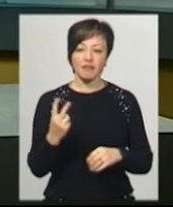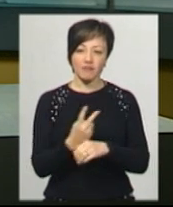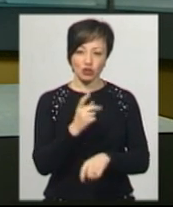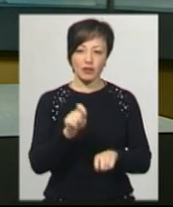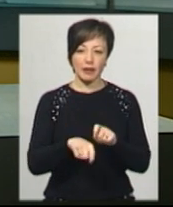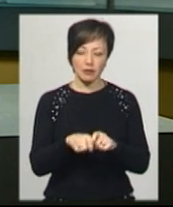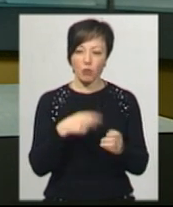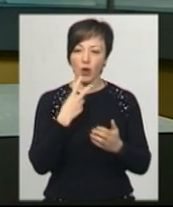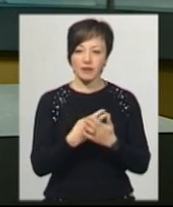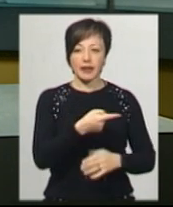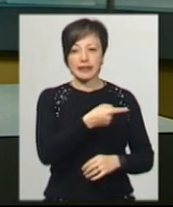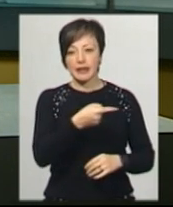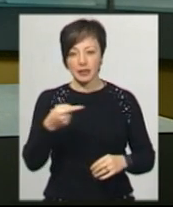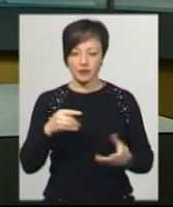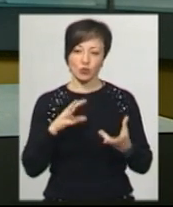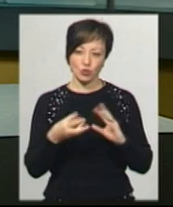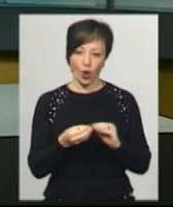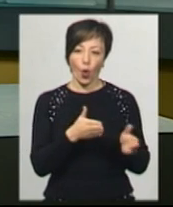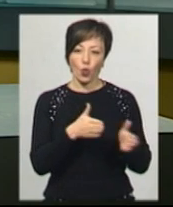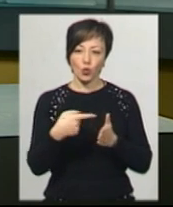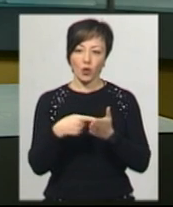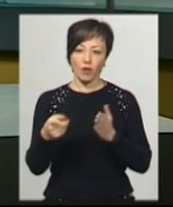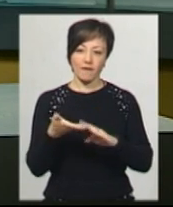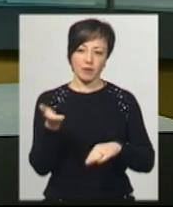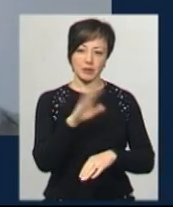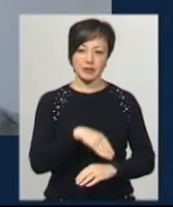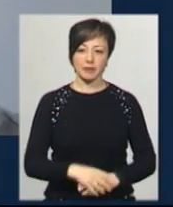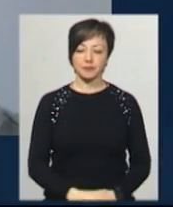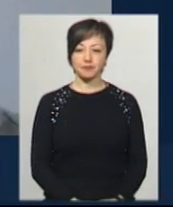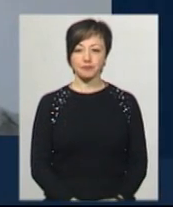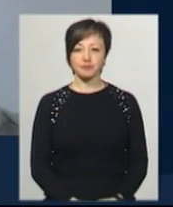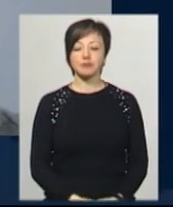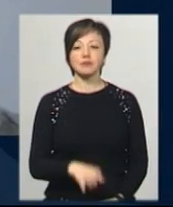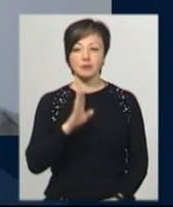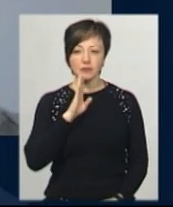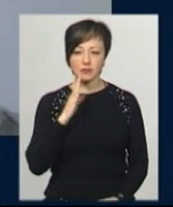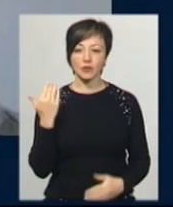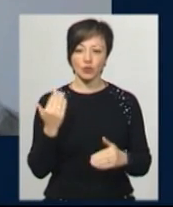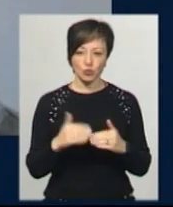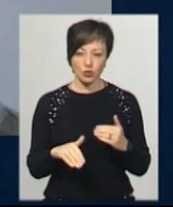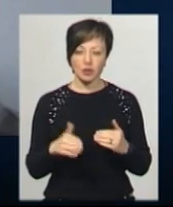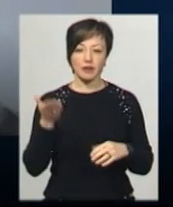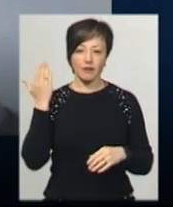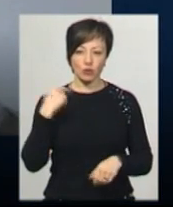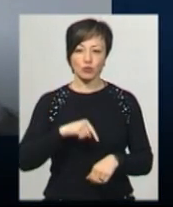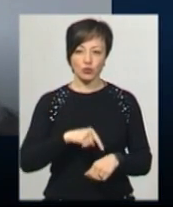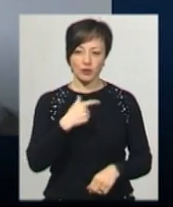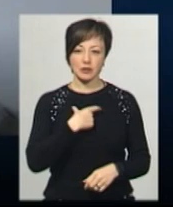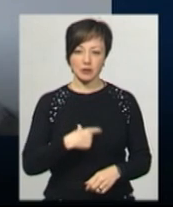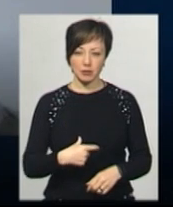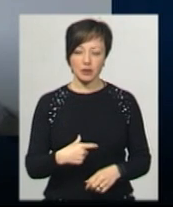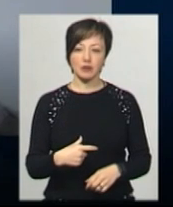-тест показав негативний результат. Її готують до виписки. Вона вже давно почувається,